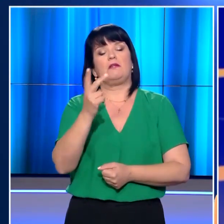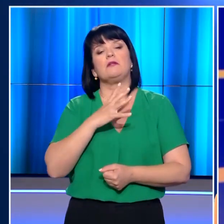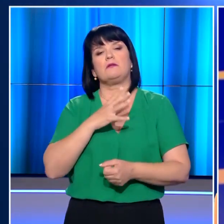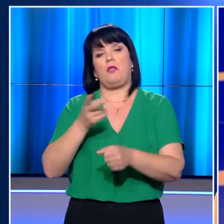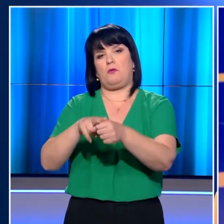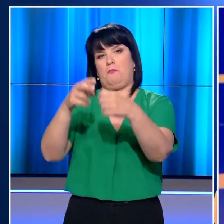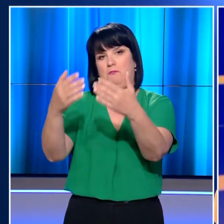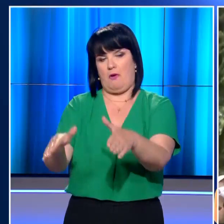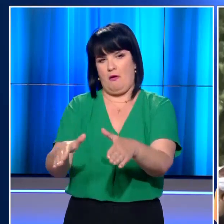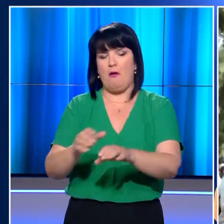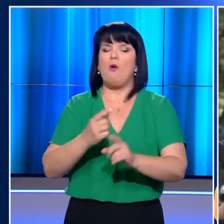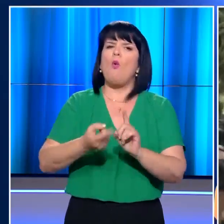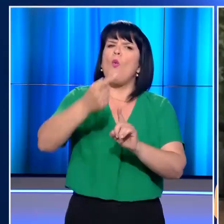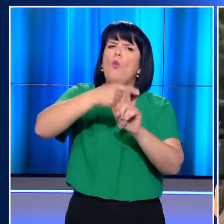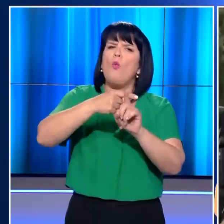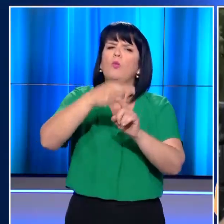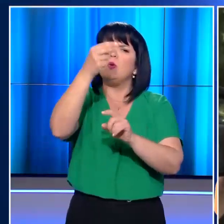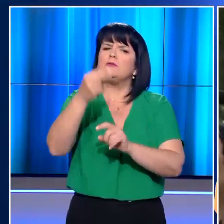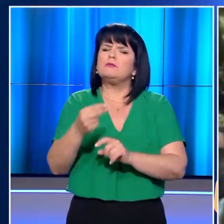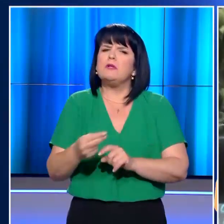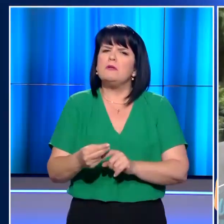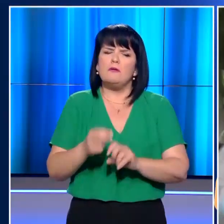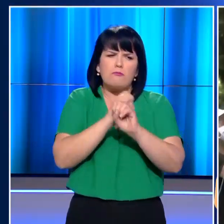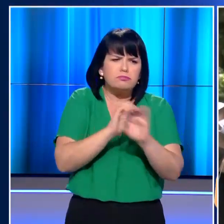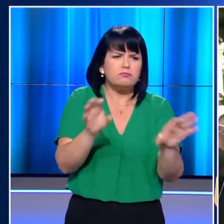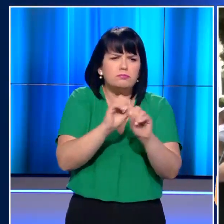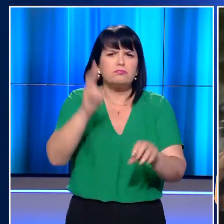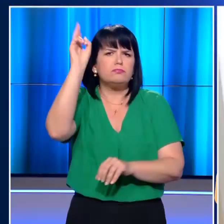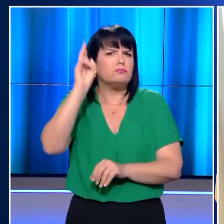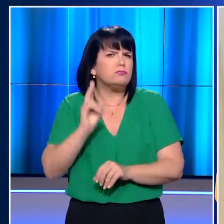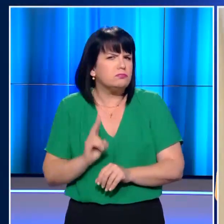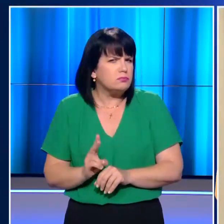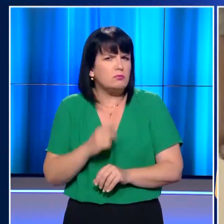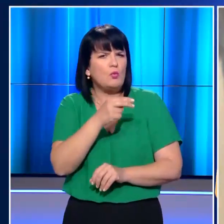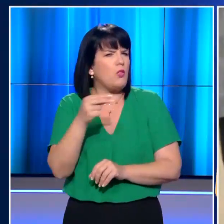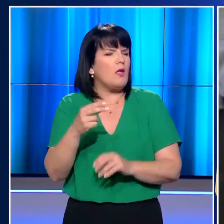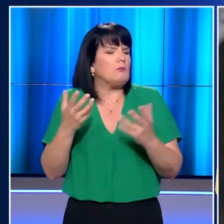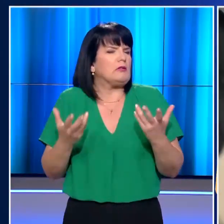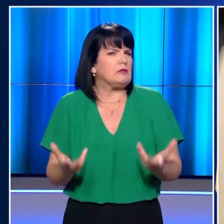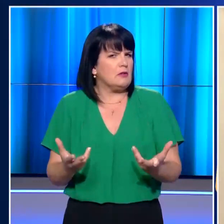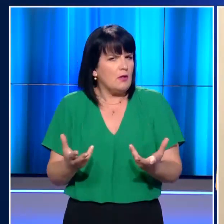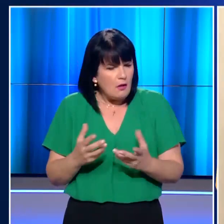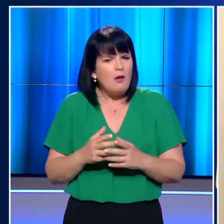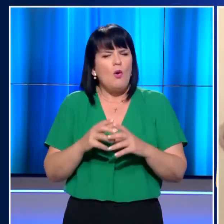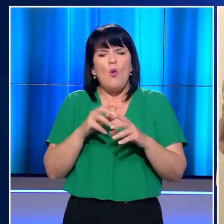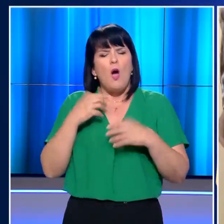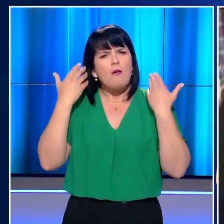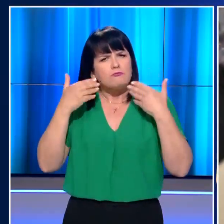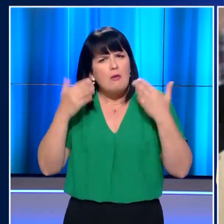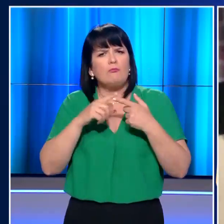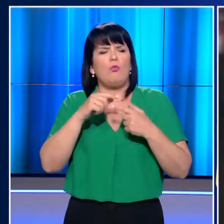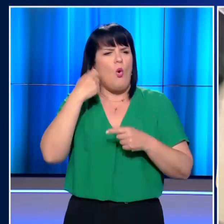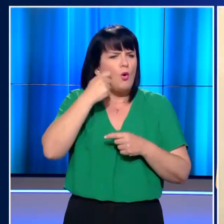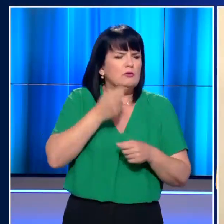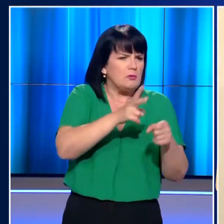ανθρώπων. Όλο ένα και περισσότερα στοιχεία έρχονται στο φως για τη δράση του κατηγορούμενου, όπως προκύπτει μεταξύ άλλων και από την κατάθεση γονιών που